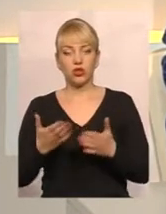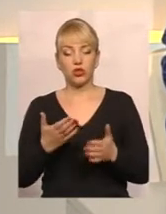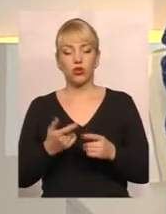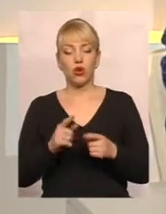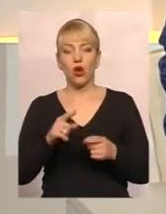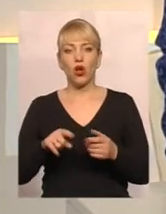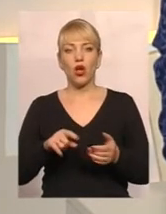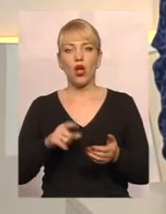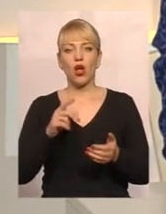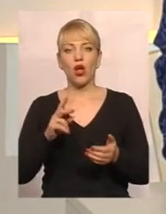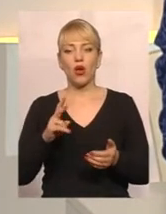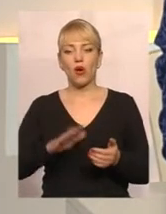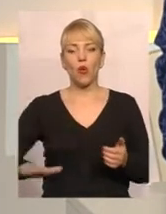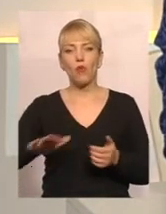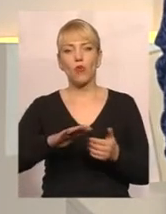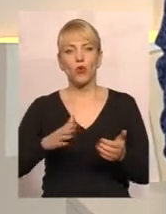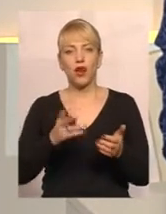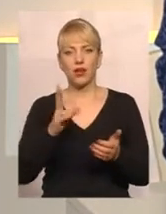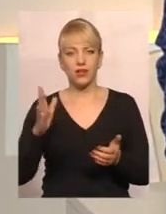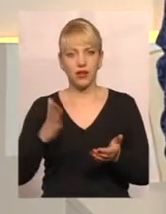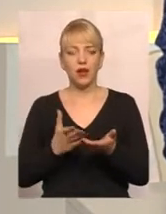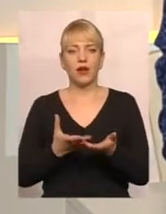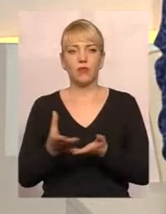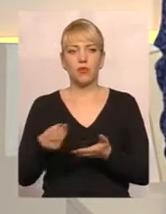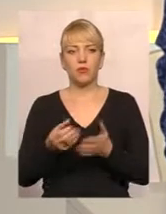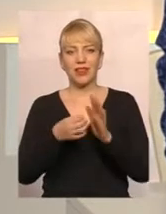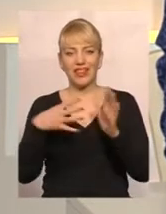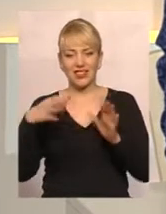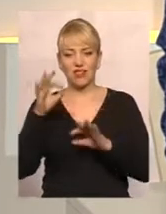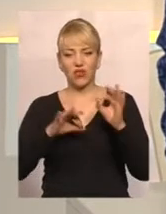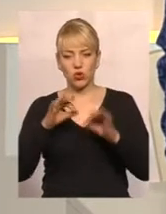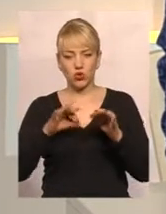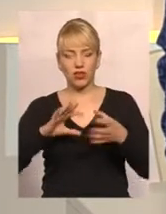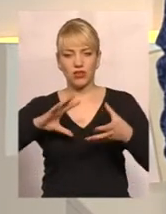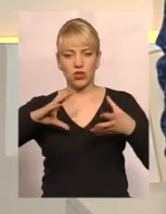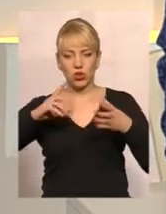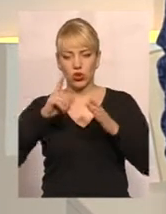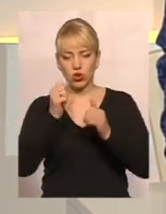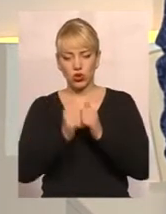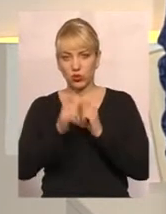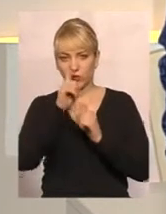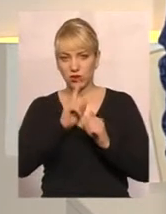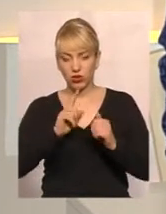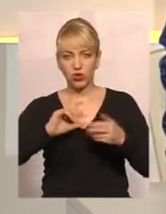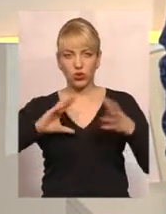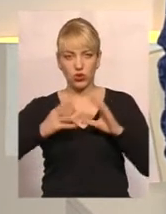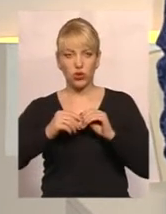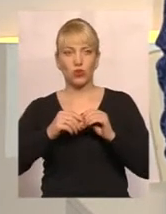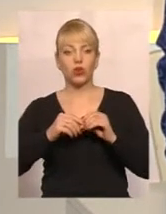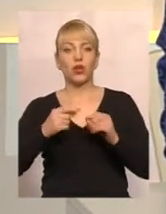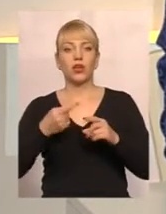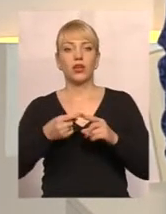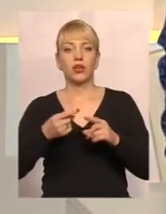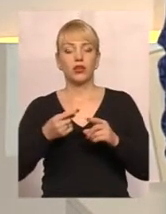перевищують в середньому 15% щомісячного сукупного доходу, зареєстрованого в будинку чи в квартирі осіб,